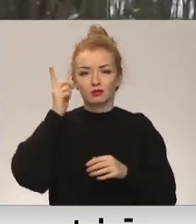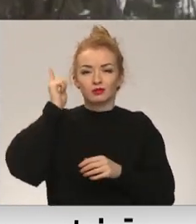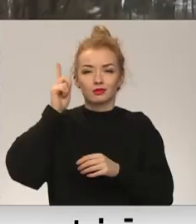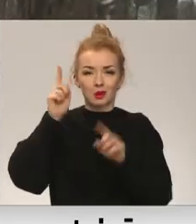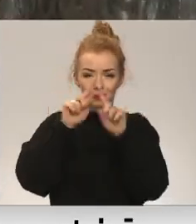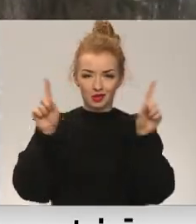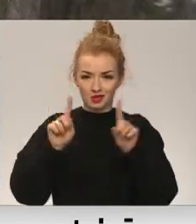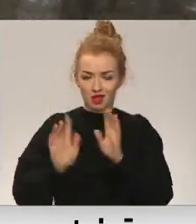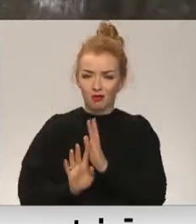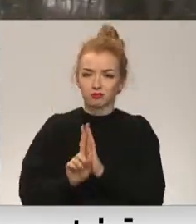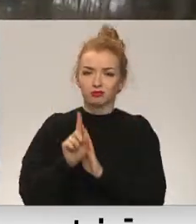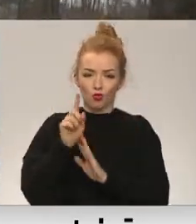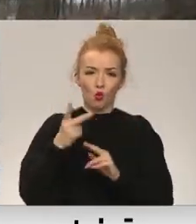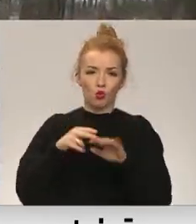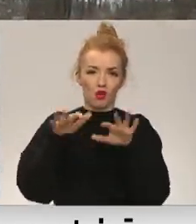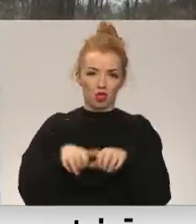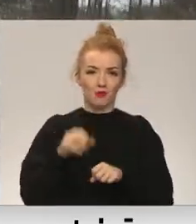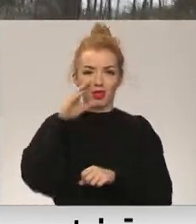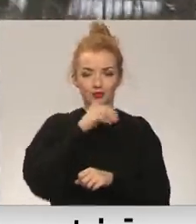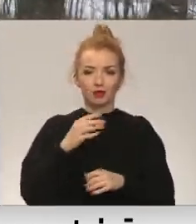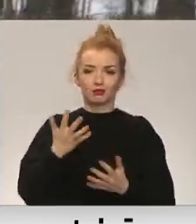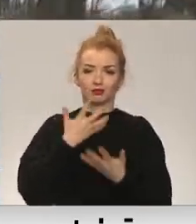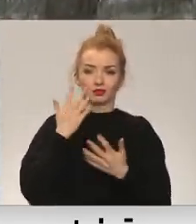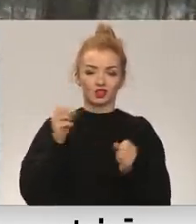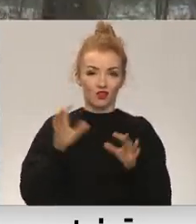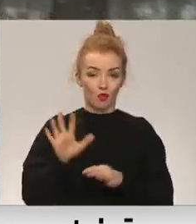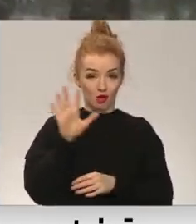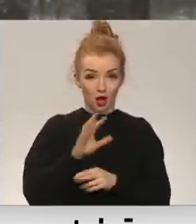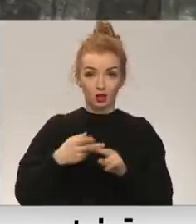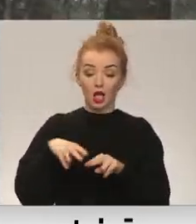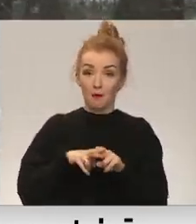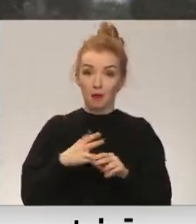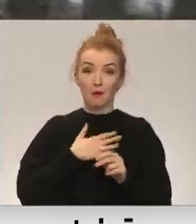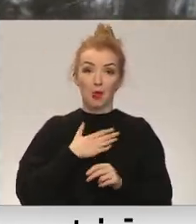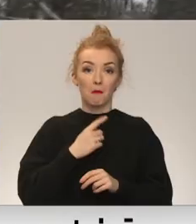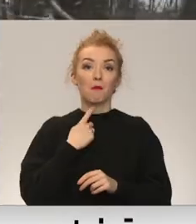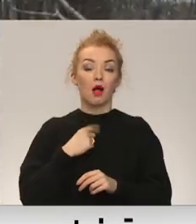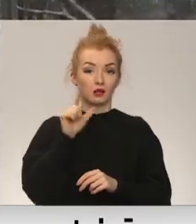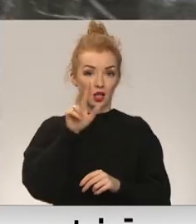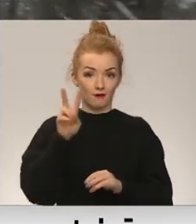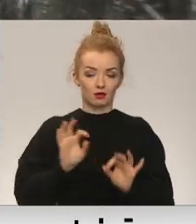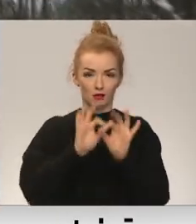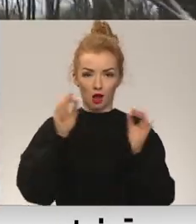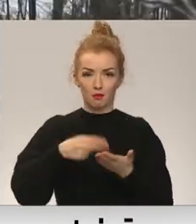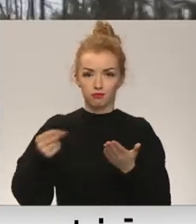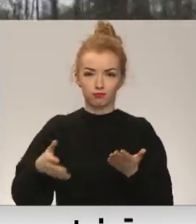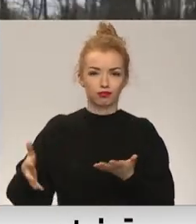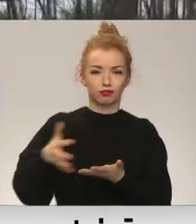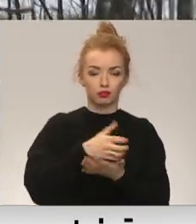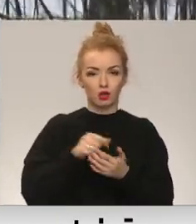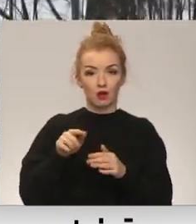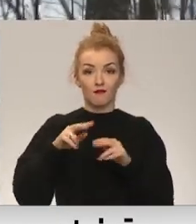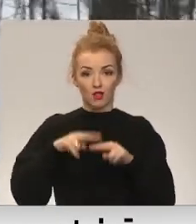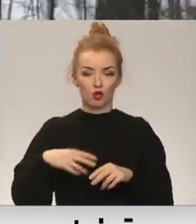samazinot iespēju alpot sveigo gaisu. sportālā Manabals.lv uzsēkta parakstu vākšanu par to, ka kāpa jāpatur